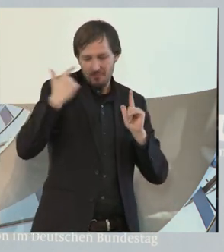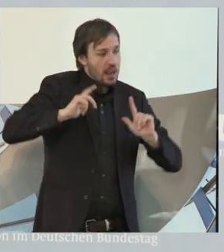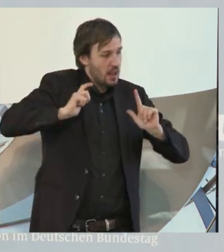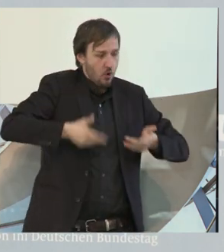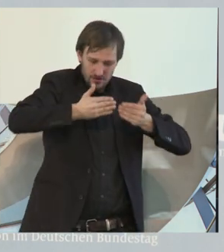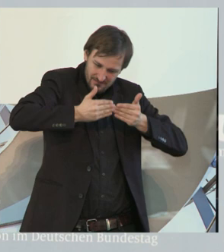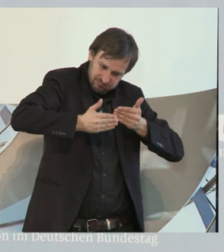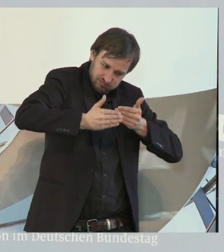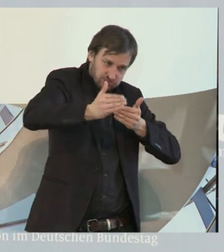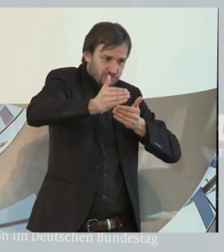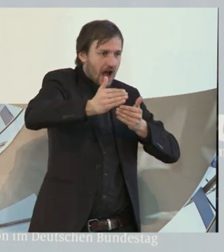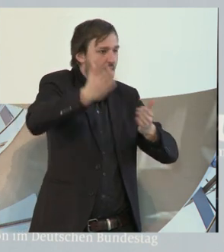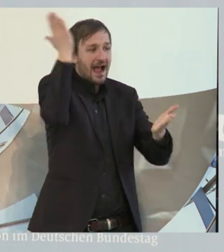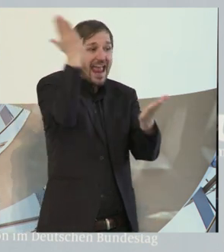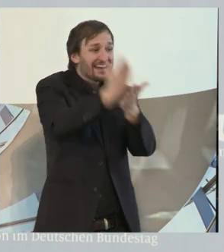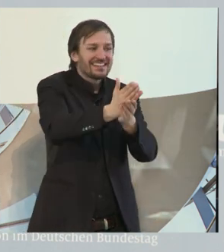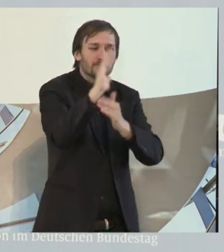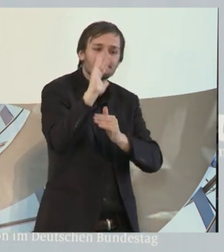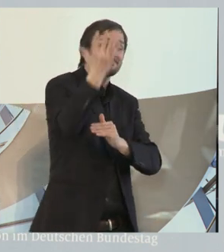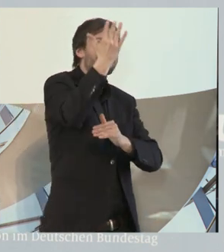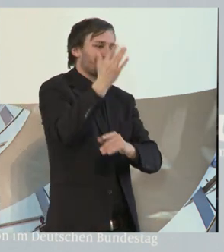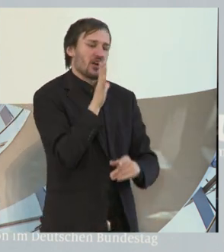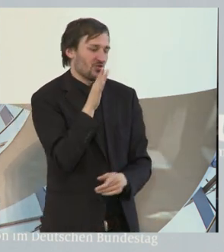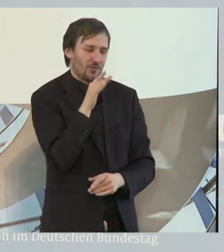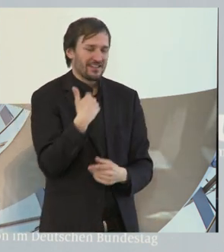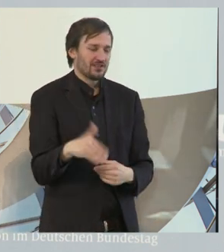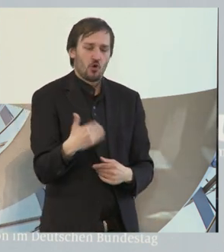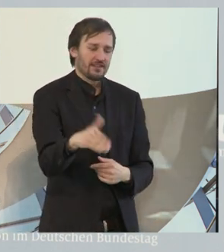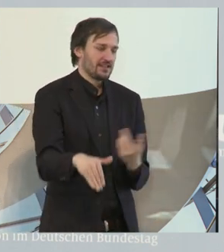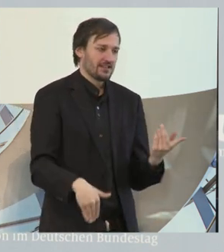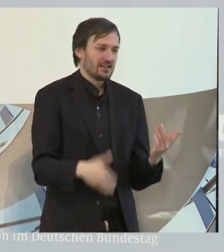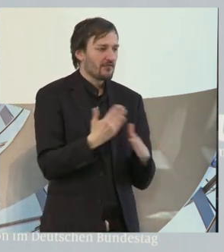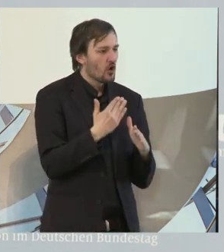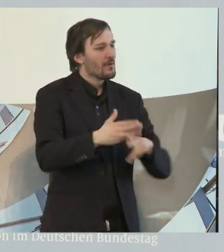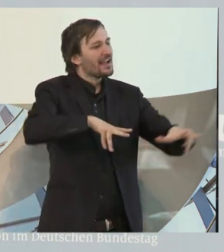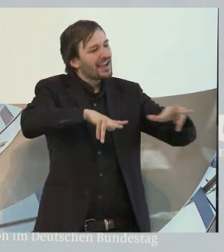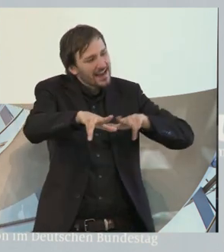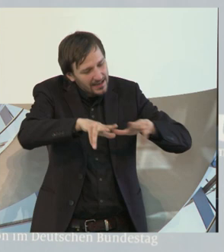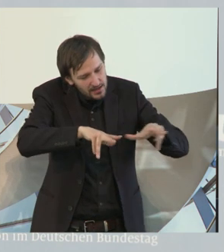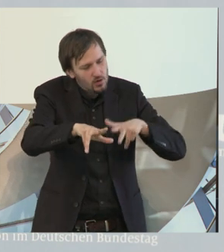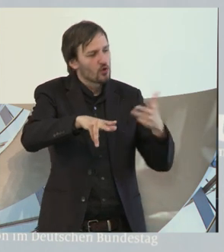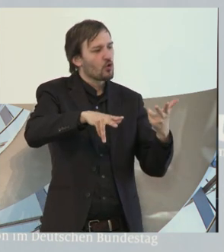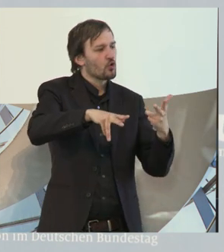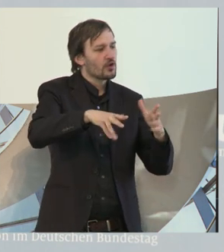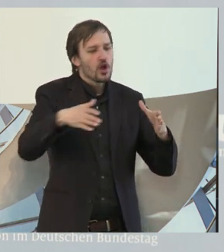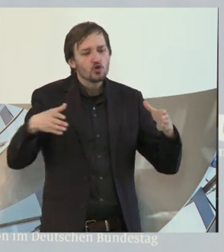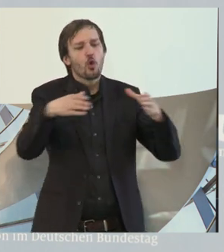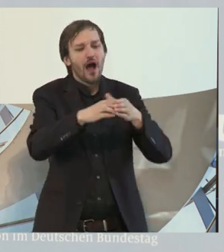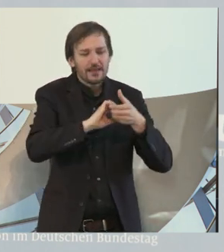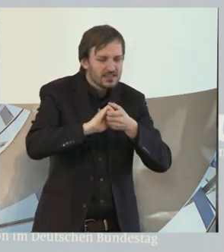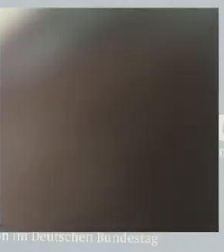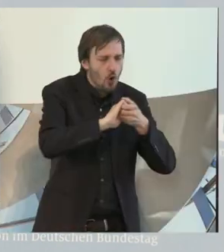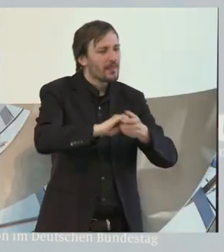ist natürlich noch längst nicht zu Ende. In jeder Koalition, in jeder Regierung werden neue Akzente gesetzt. Und